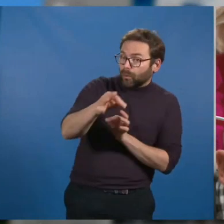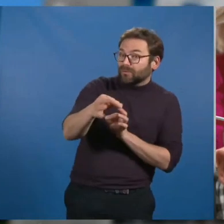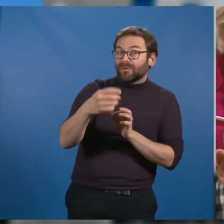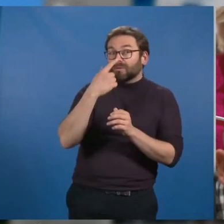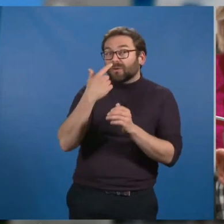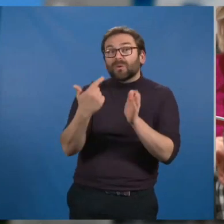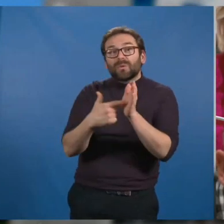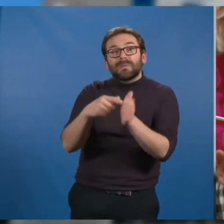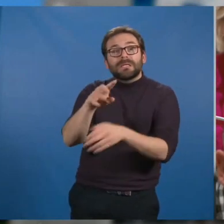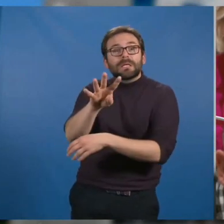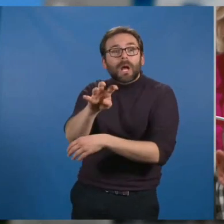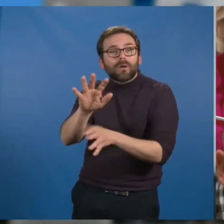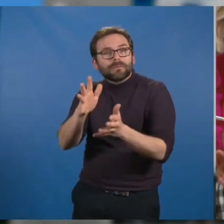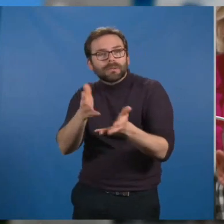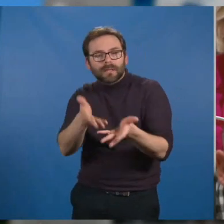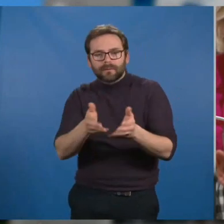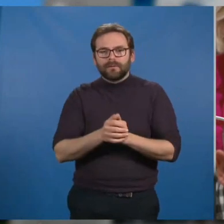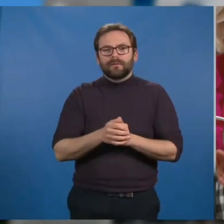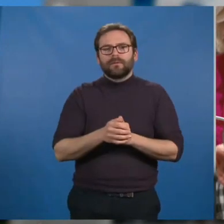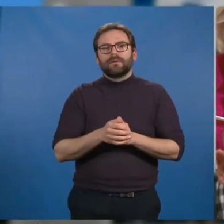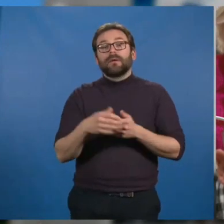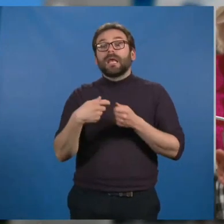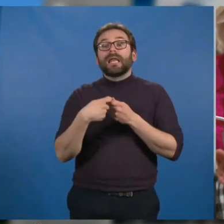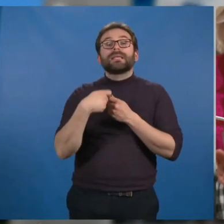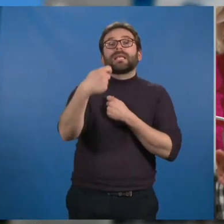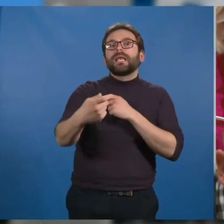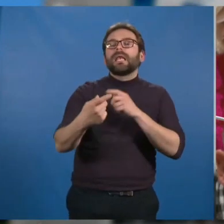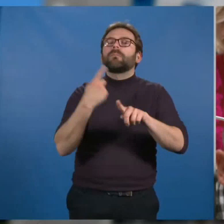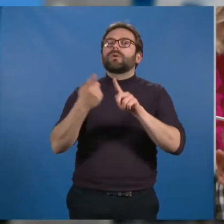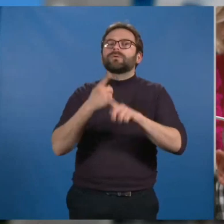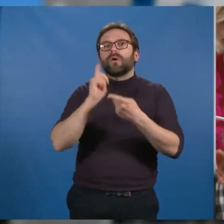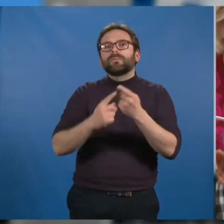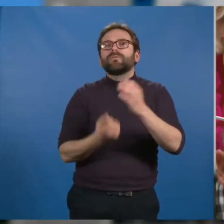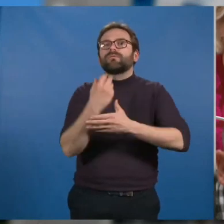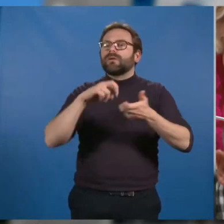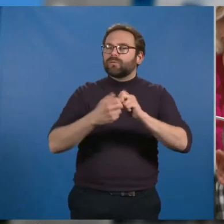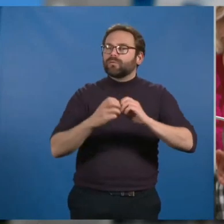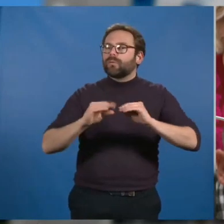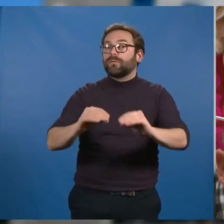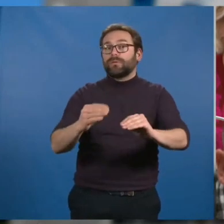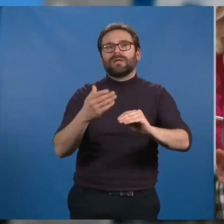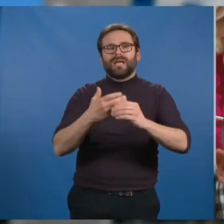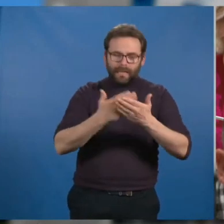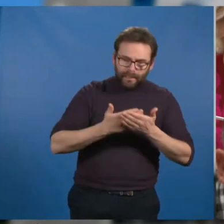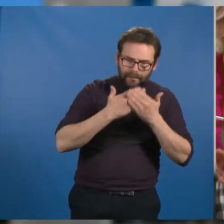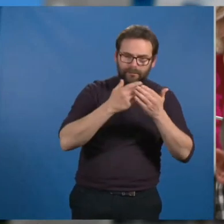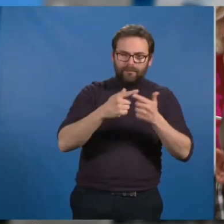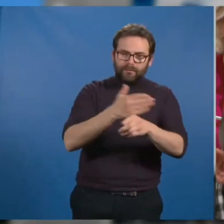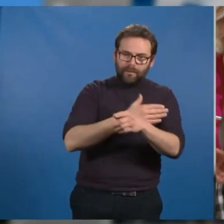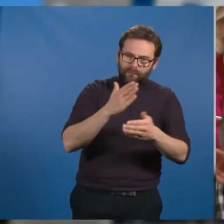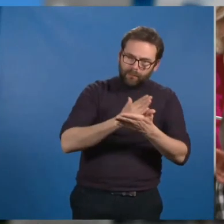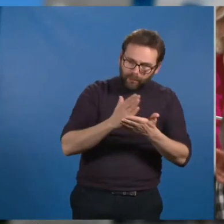2040. Les délais importants que requièrent les constructions de nouvelles infrastructures ferroviaires, études, avant-projet,